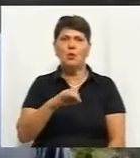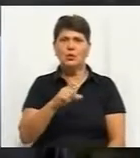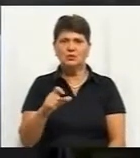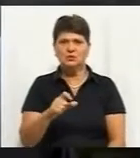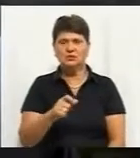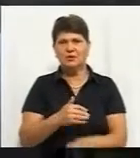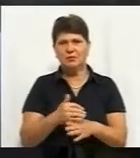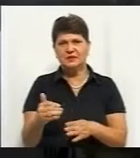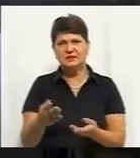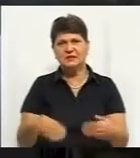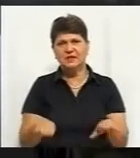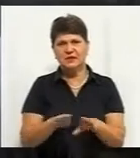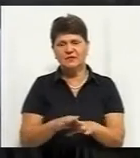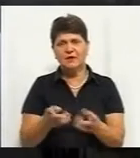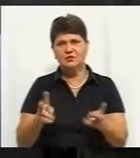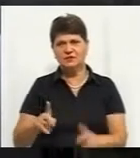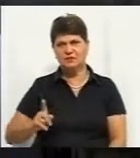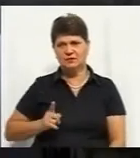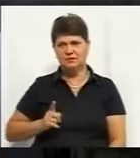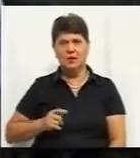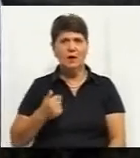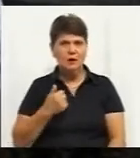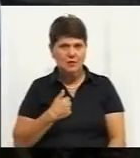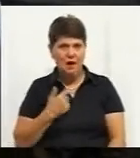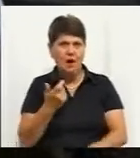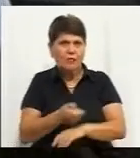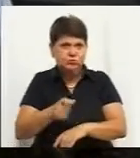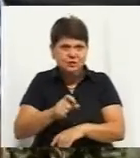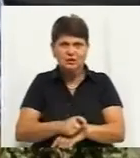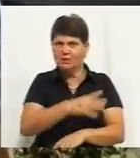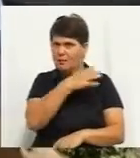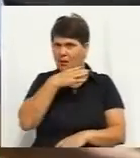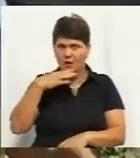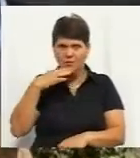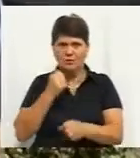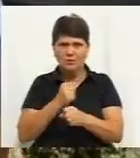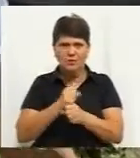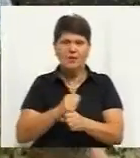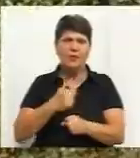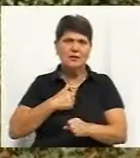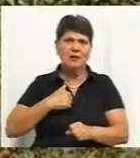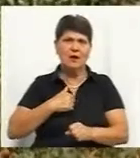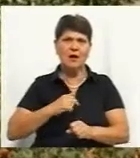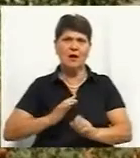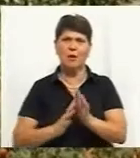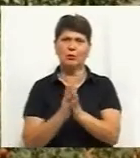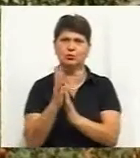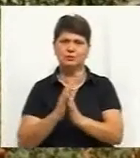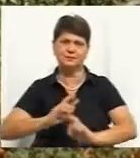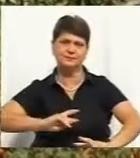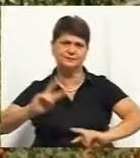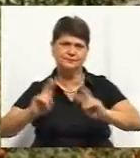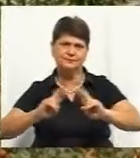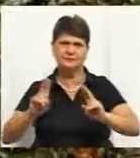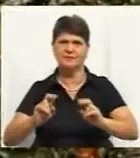більшу половину життя тут проробив, тут вважається мої рідні. Моруємо, щикатуримо, корчі стережем». Наглядач садиби Олександр